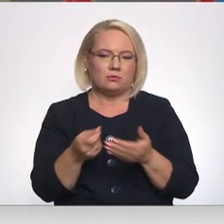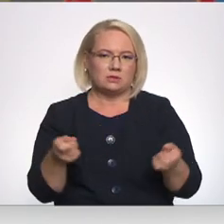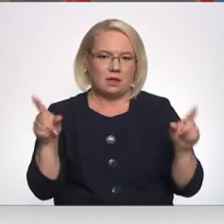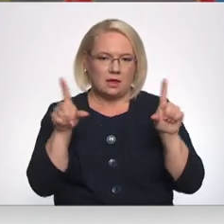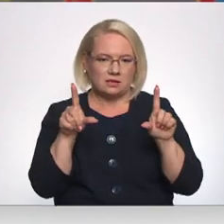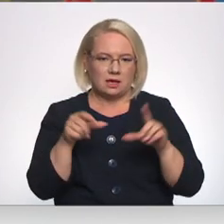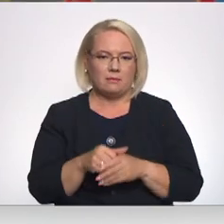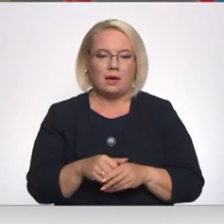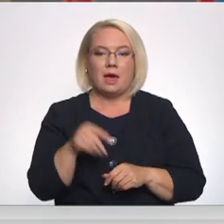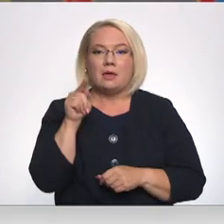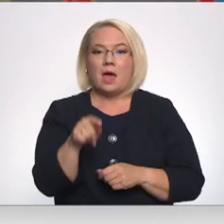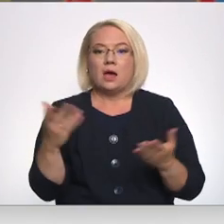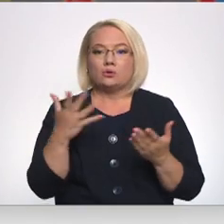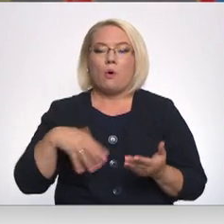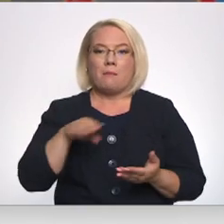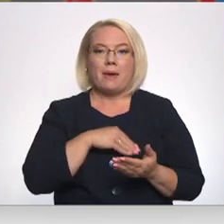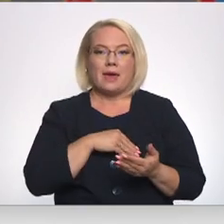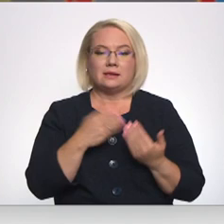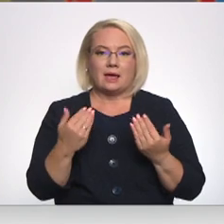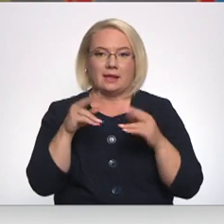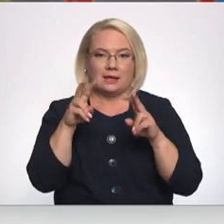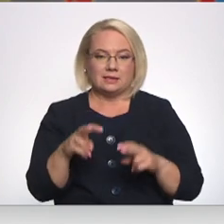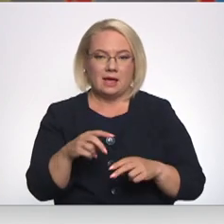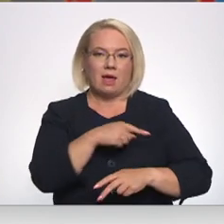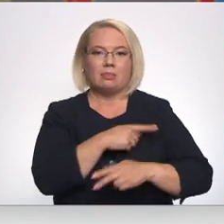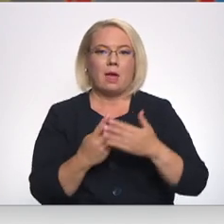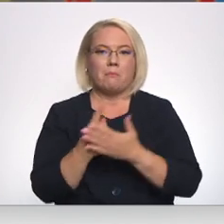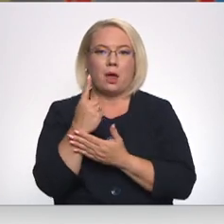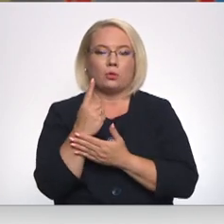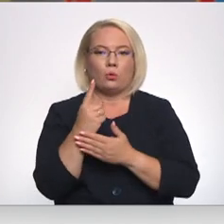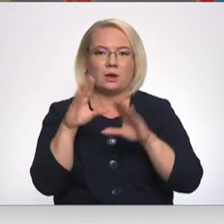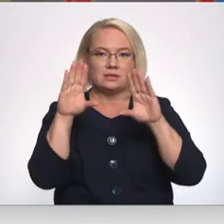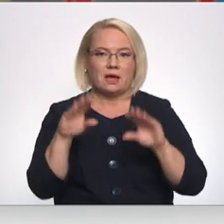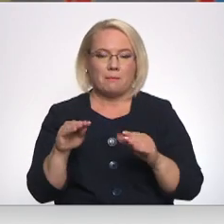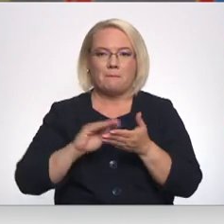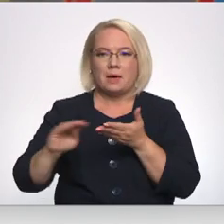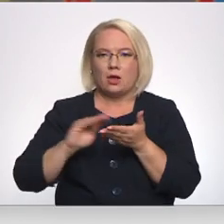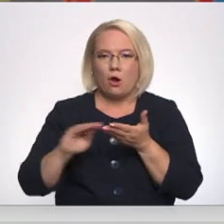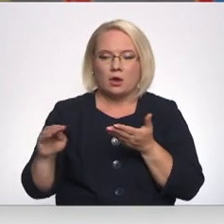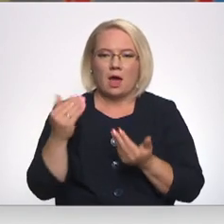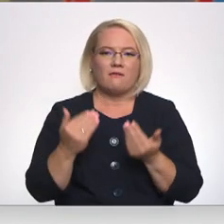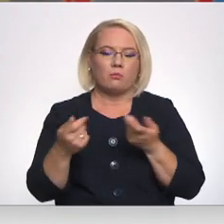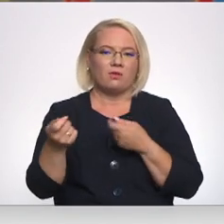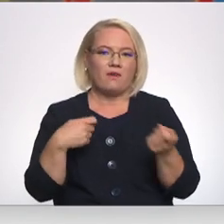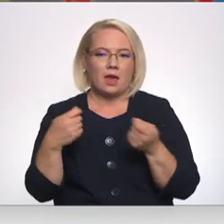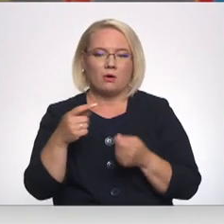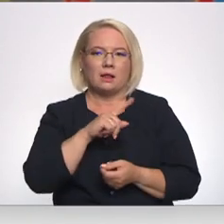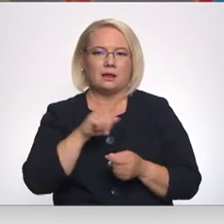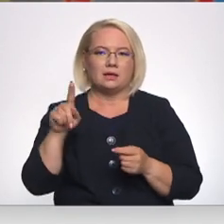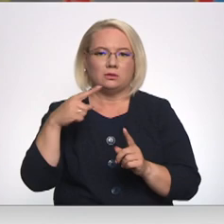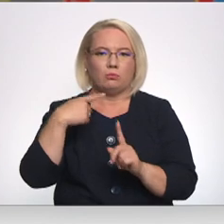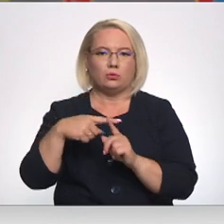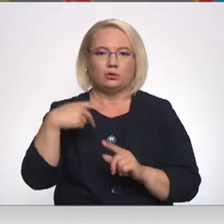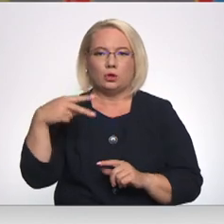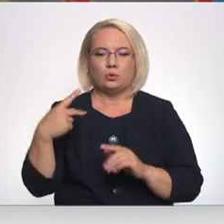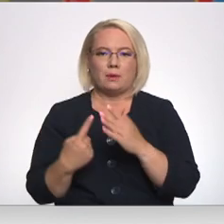Tas, ko mēs šobrīd izskatām, ir piemēram temperatūras samazināšana gan birojā vai veikalos līdz plus 20